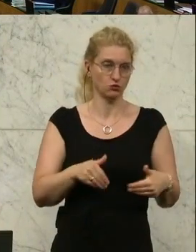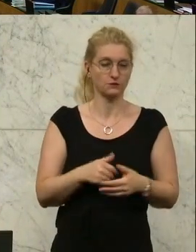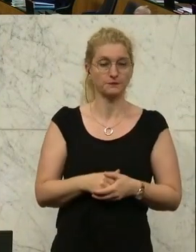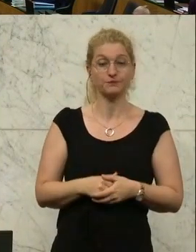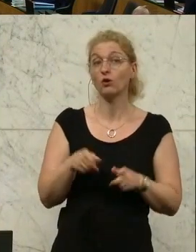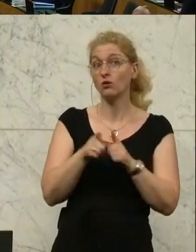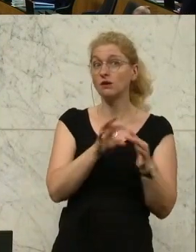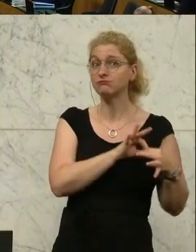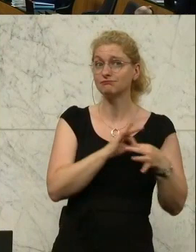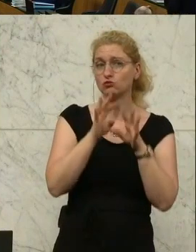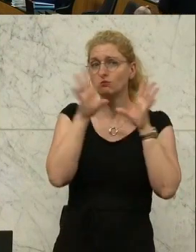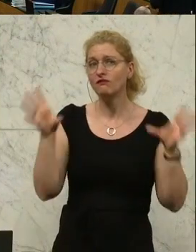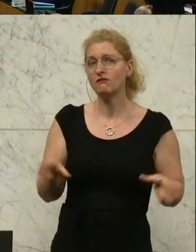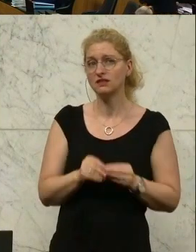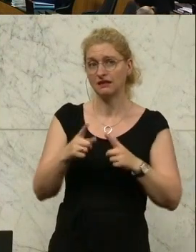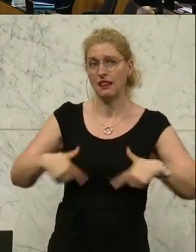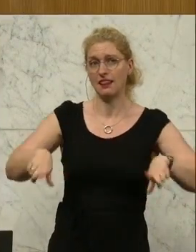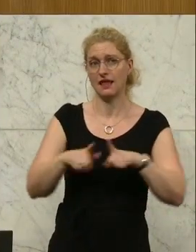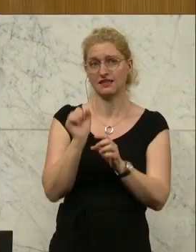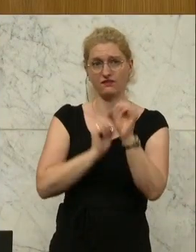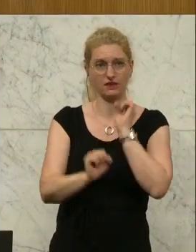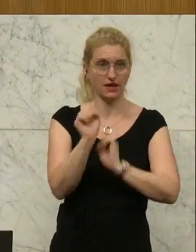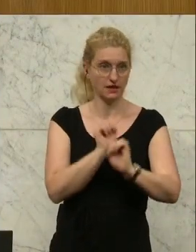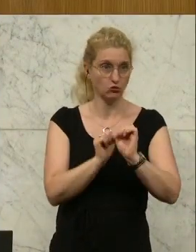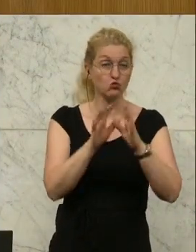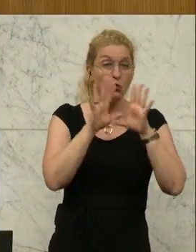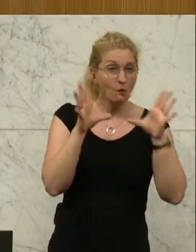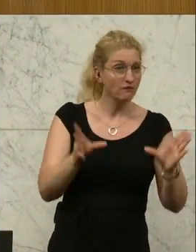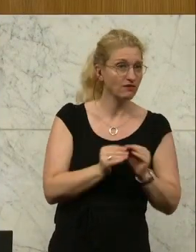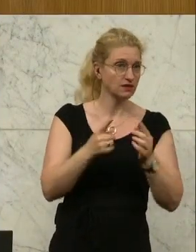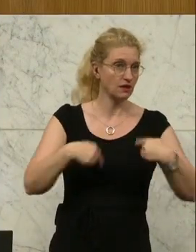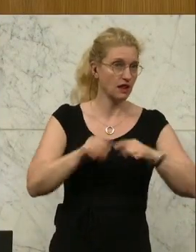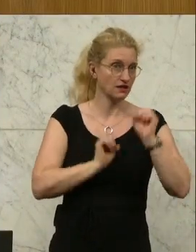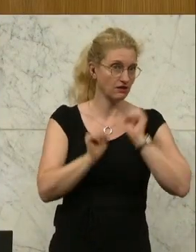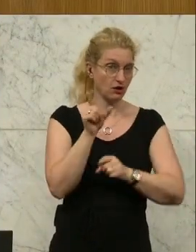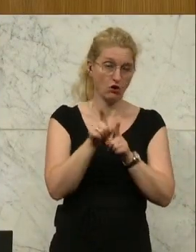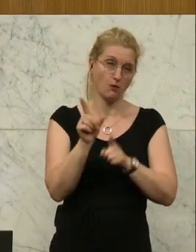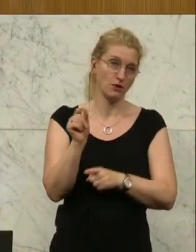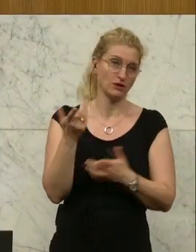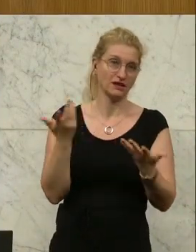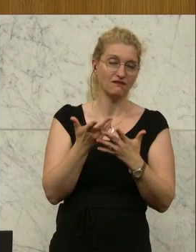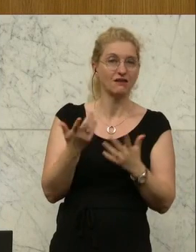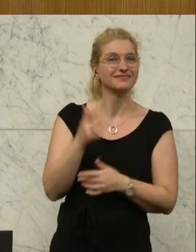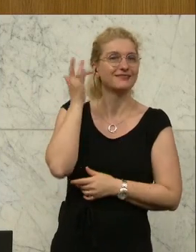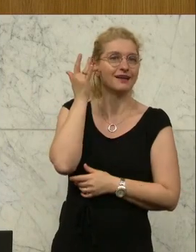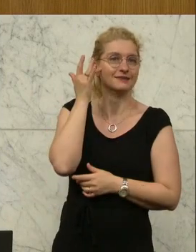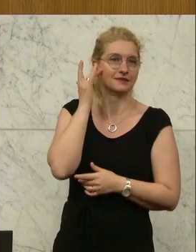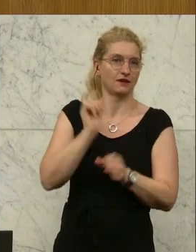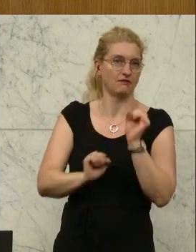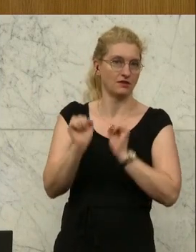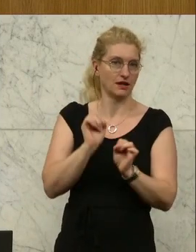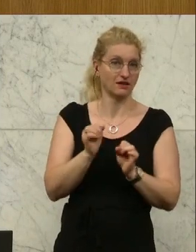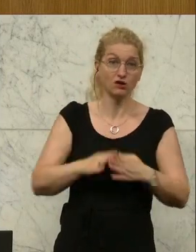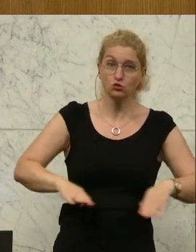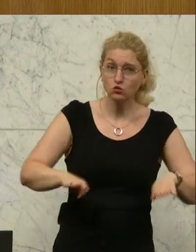Landesverteidigung, die geistige Landesverteidigung, bedeutet nämlich, Grundwerte wie Freiheit, Demokratie und Rechtsstaatlichkeit